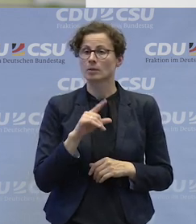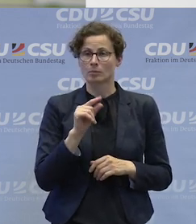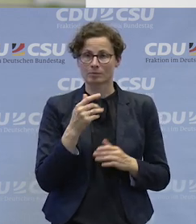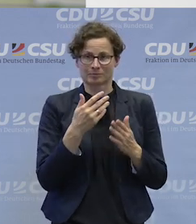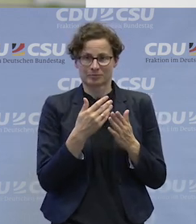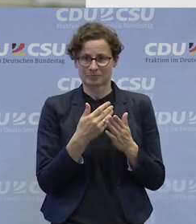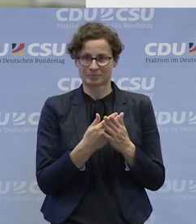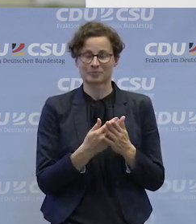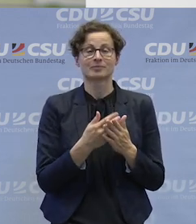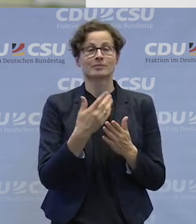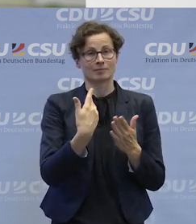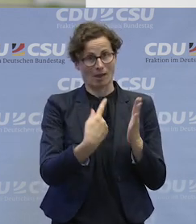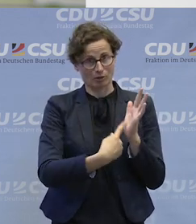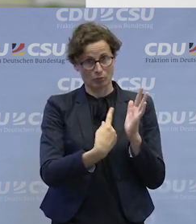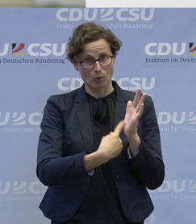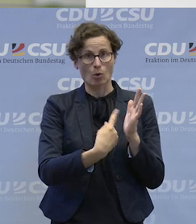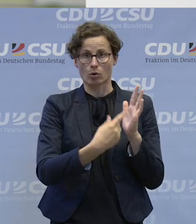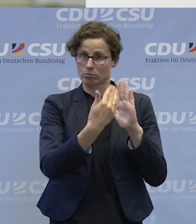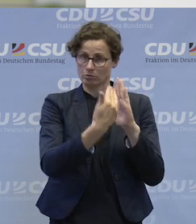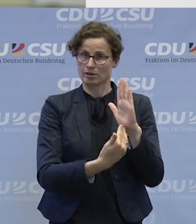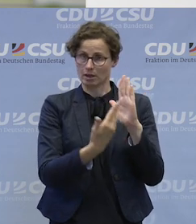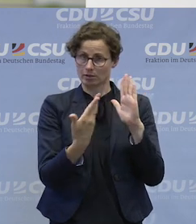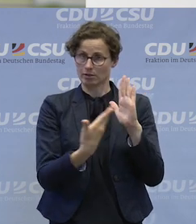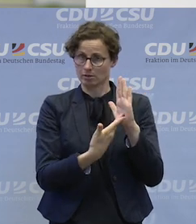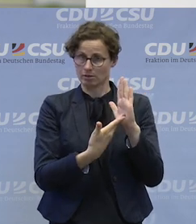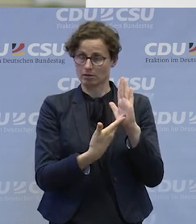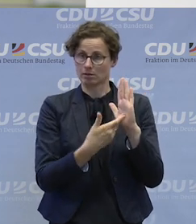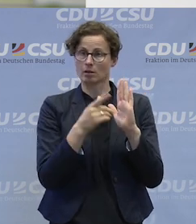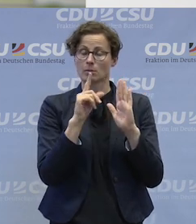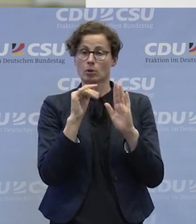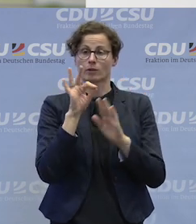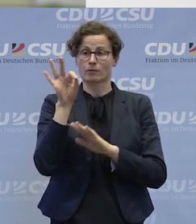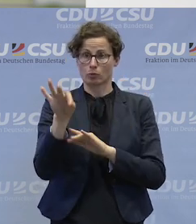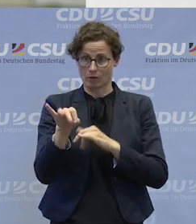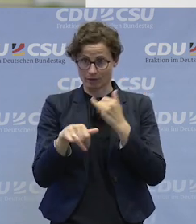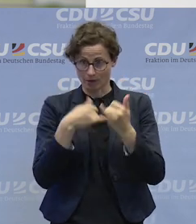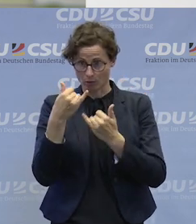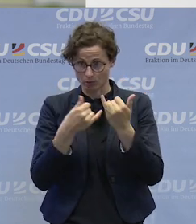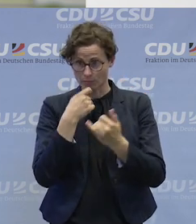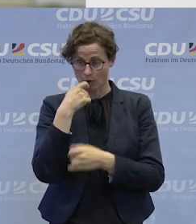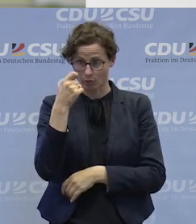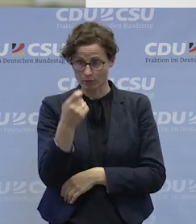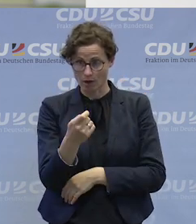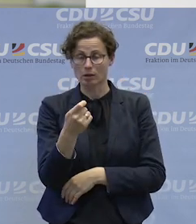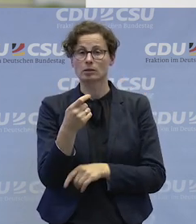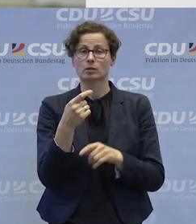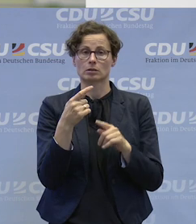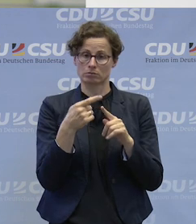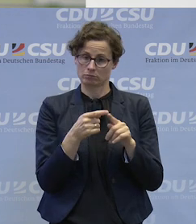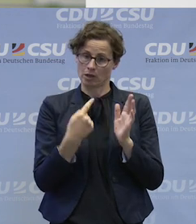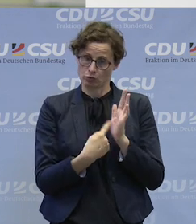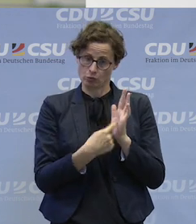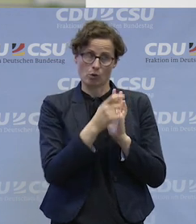durchsetzbarer Anspruch. Erst einmal ein Anspruch der Frauenbeauftragte gegen die Werkstatt